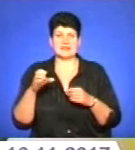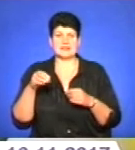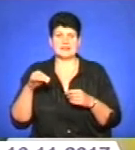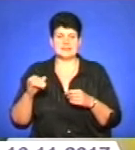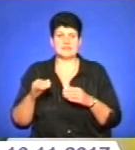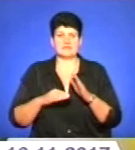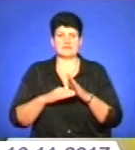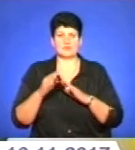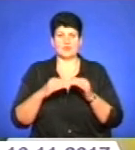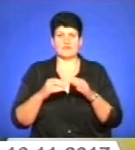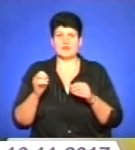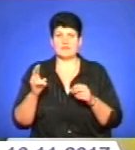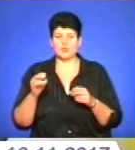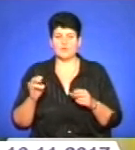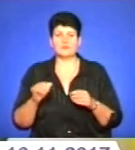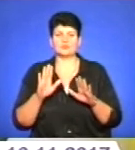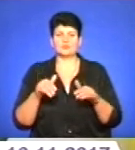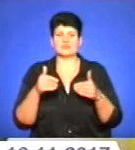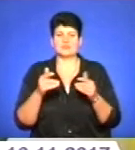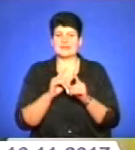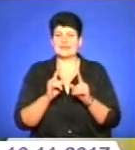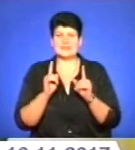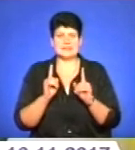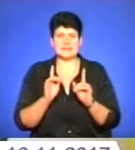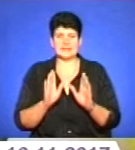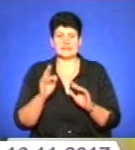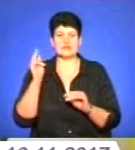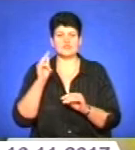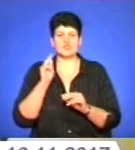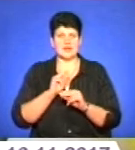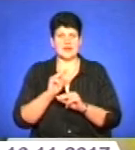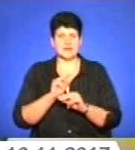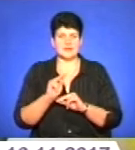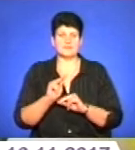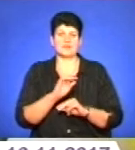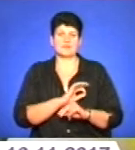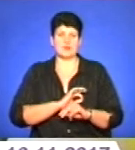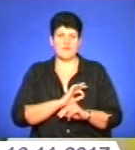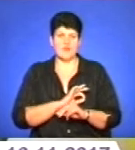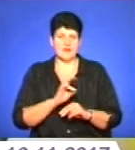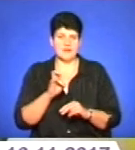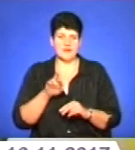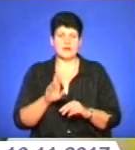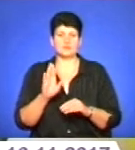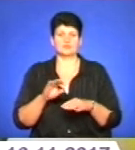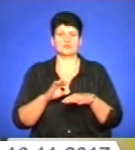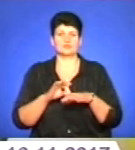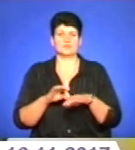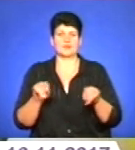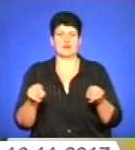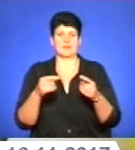висококваліфіковані. Вони будуть надавати не тільки навчання, виховання, а власне і будуть проходити